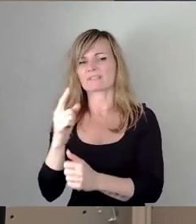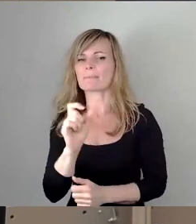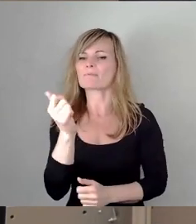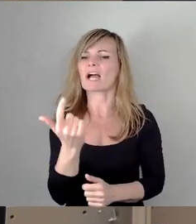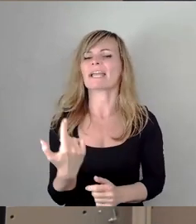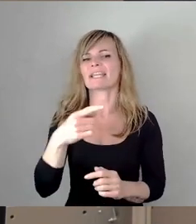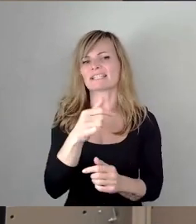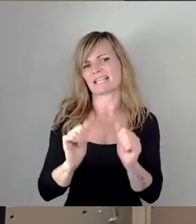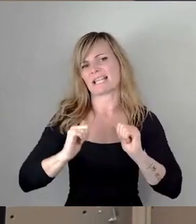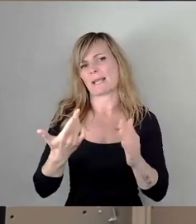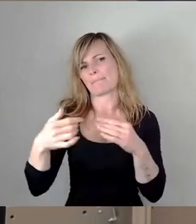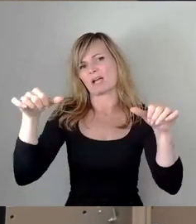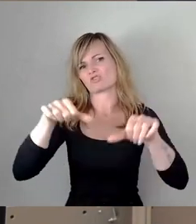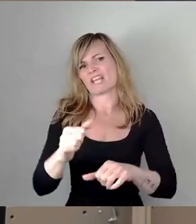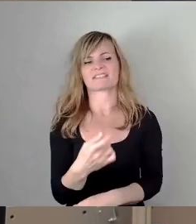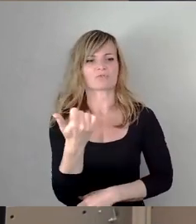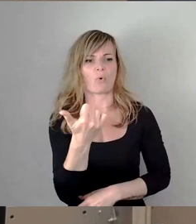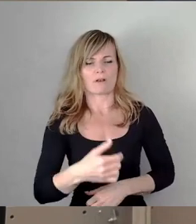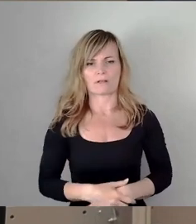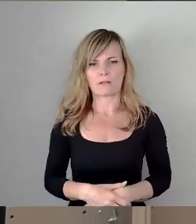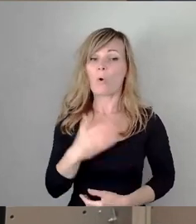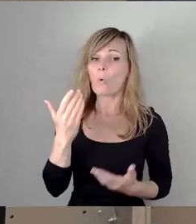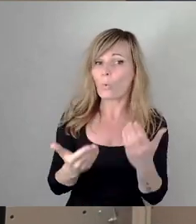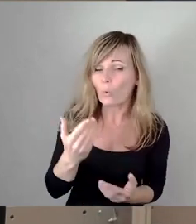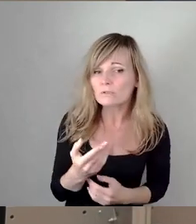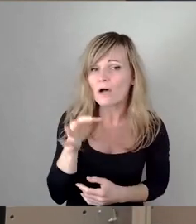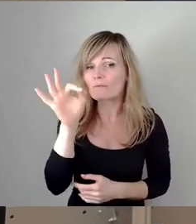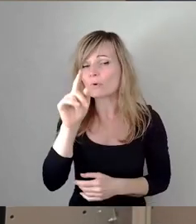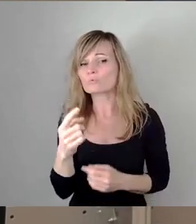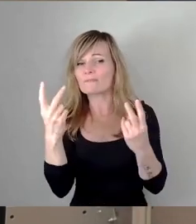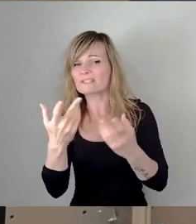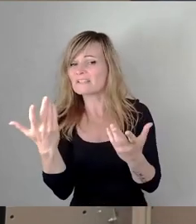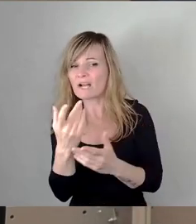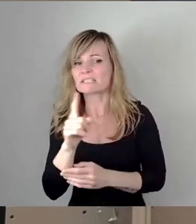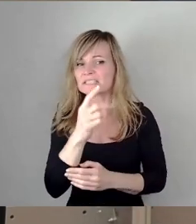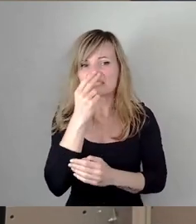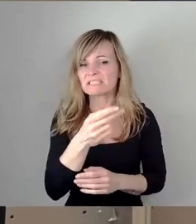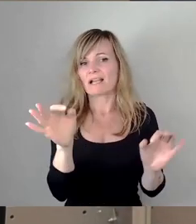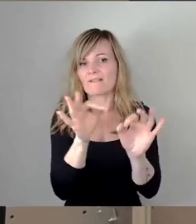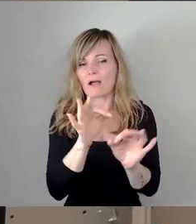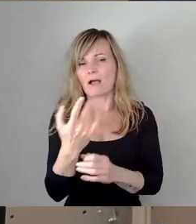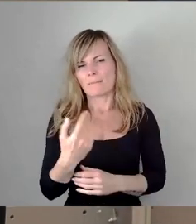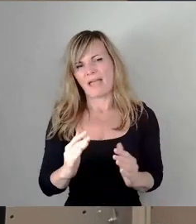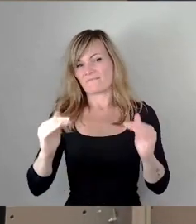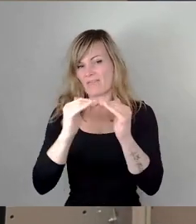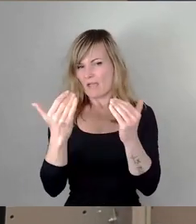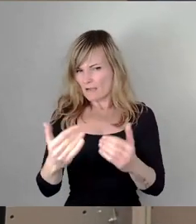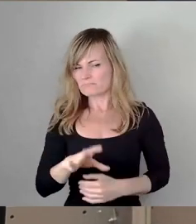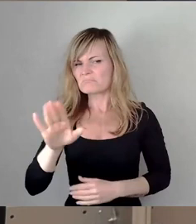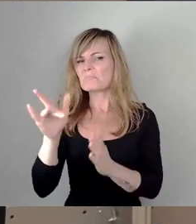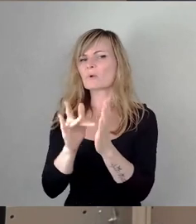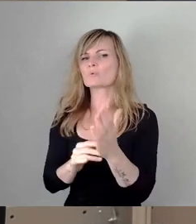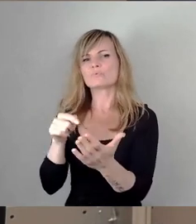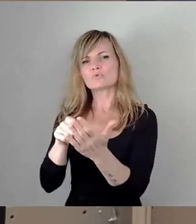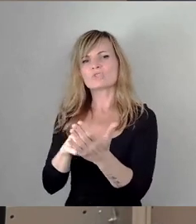schlechter. Toll. Oder geht es euch eigentlich gar nicht um die Gefahr, sondern die Fairness? In eurer Begründung steht ja